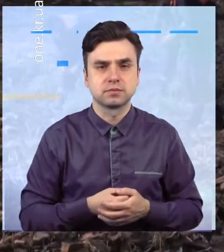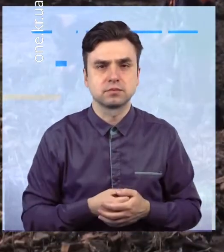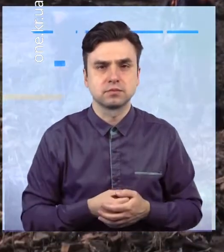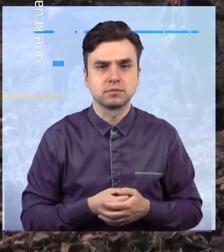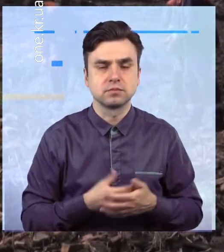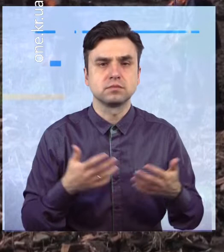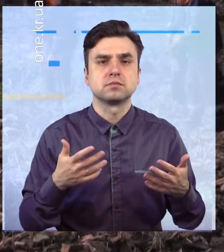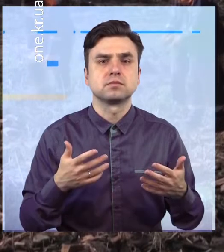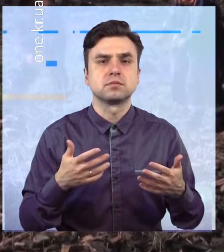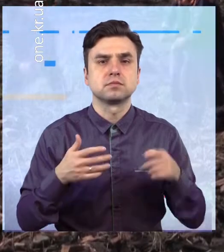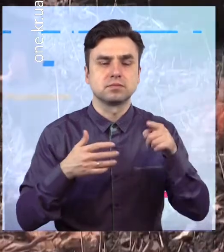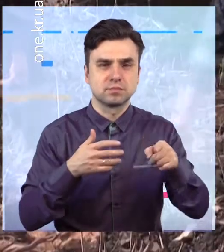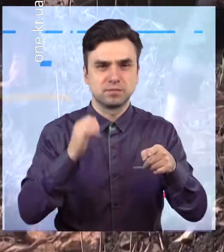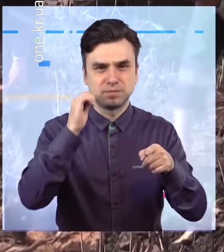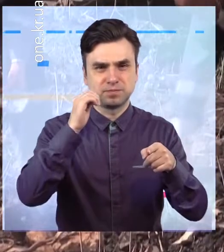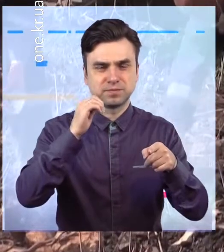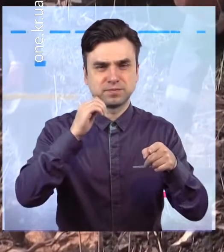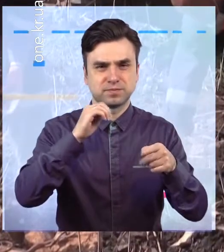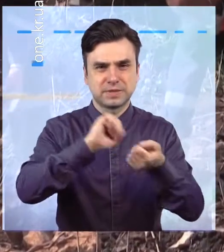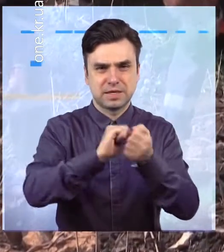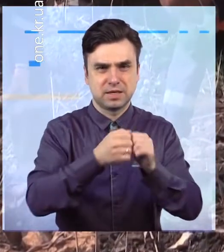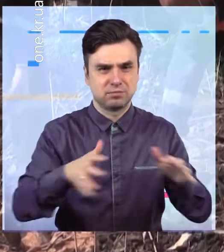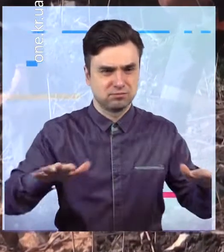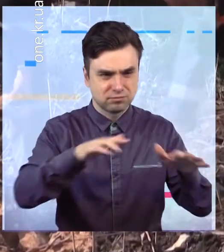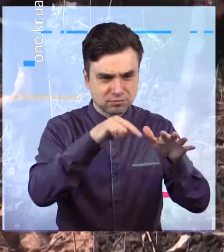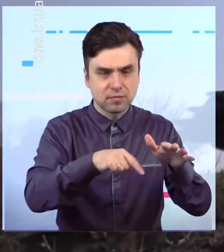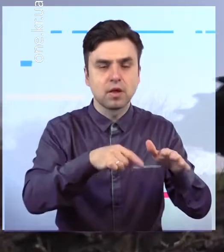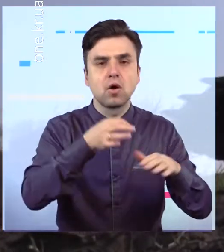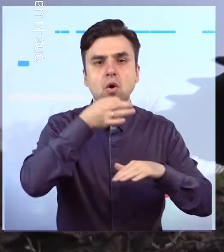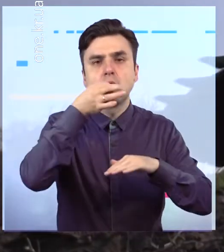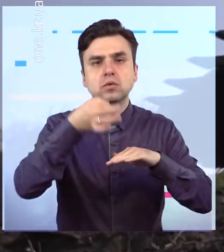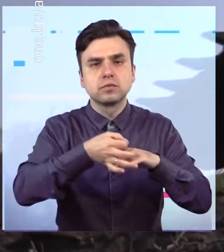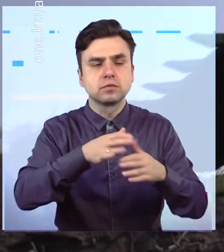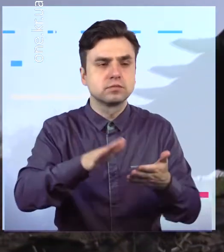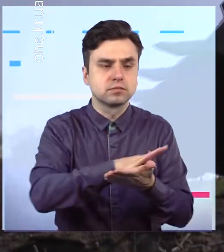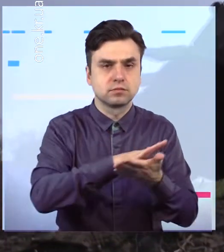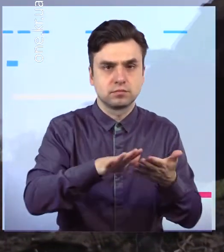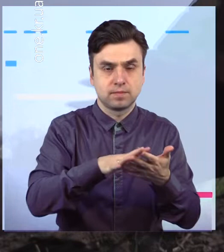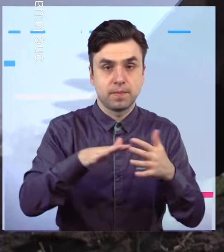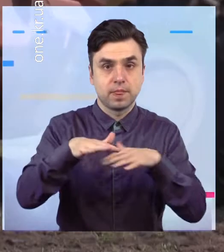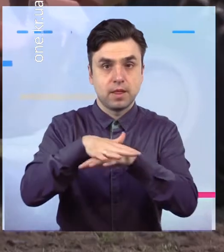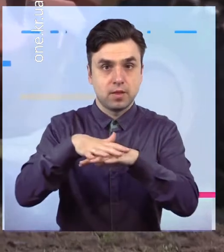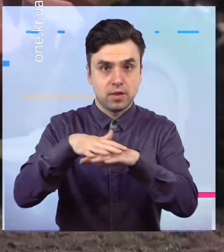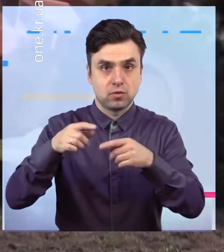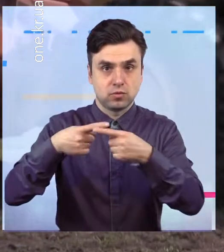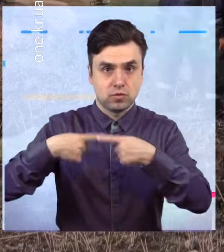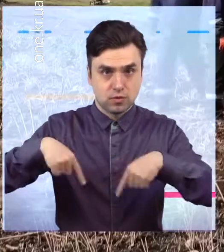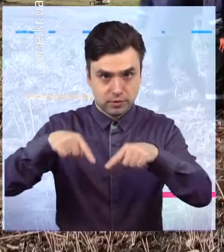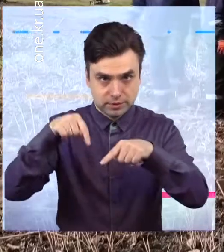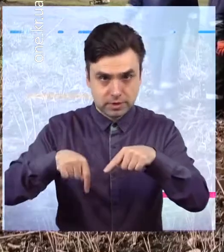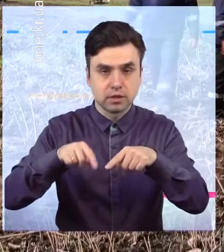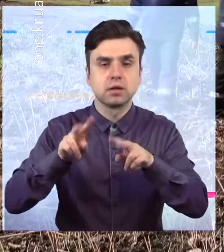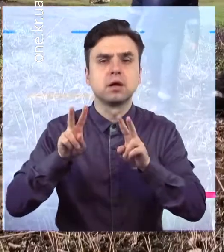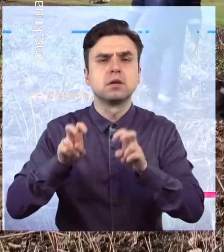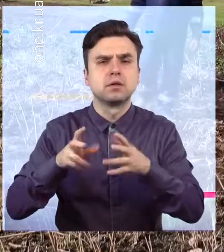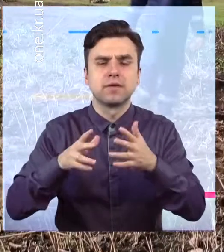Відповідальність за приведення геологічної пам'ятки до ладу на себе взяла громадська організація «Українська компанія екологічного захисту сланцеві скелі». За